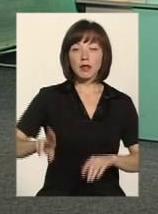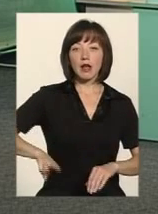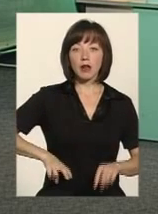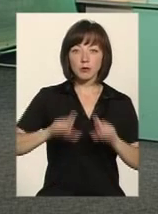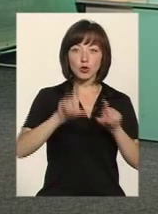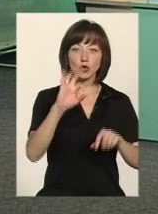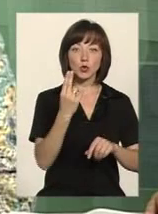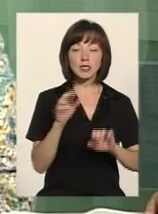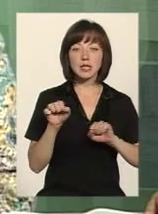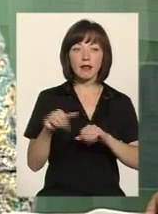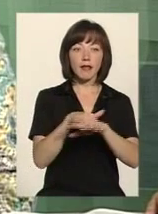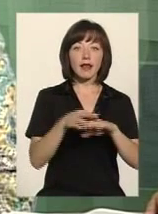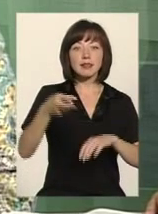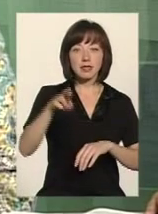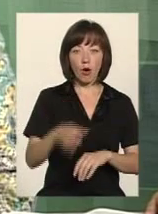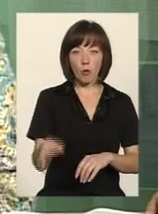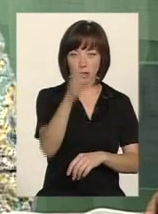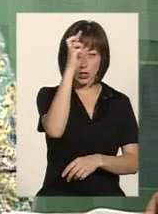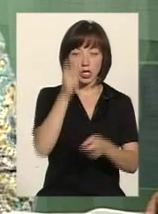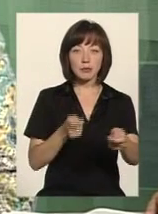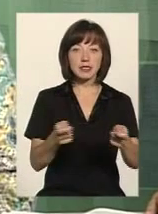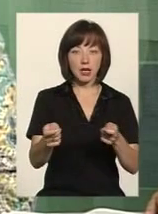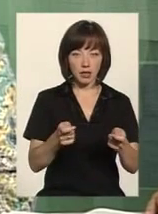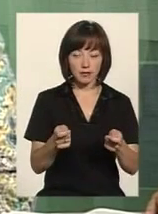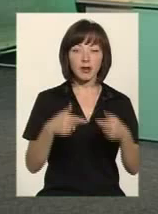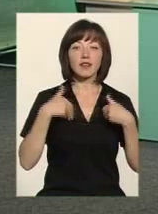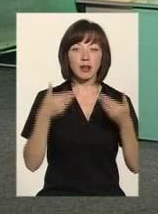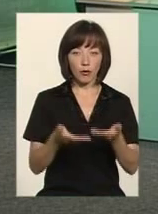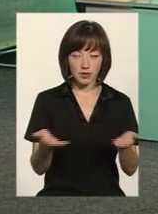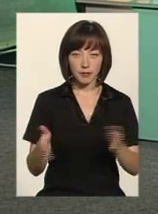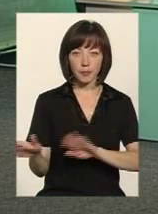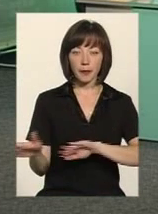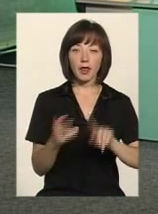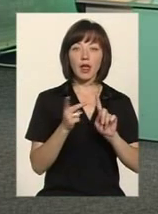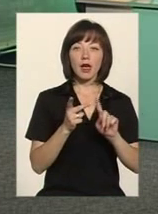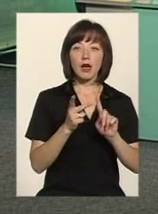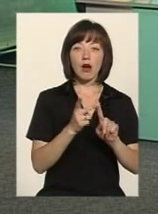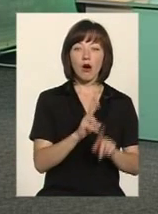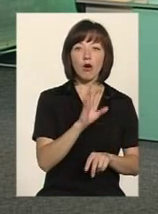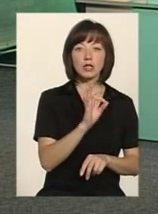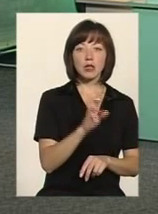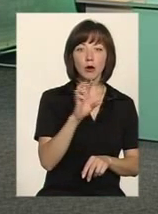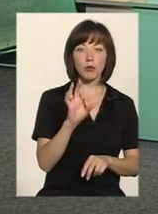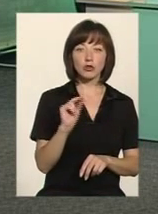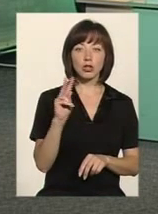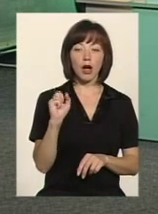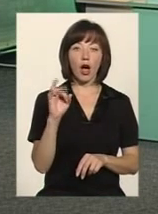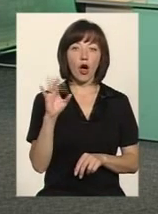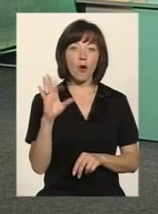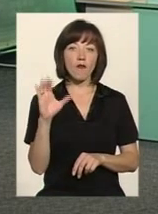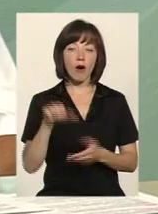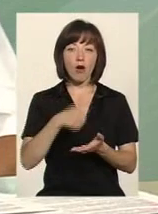соціального захисту населення Хмельницької обласної державної адміністрації. Вітаю. Пані Оксана Бочкарьова, головний лікар